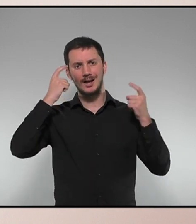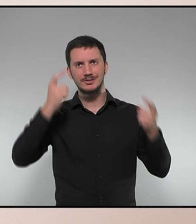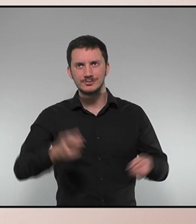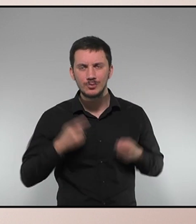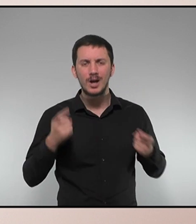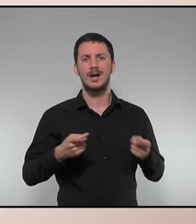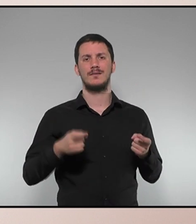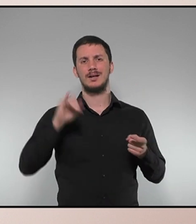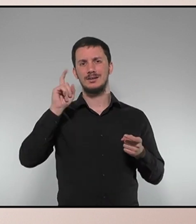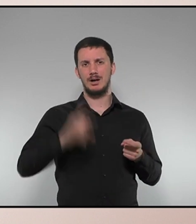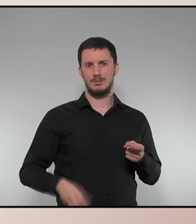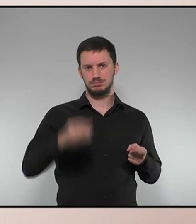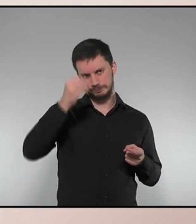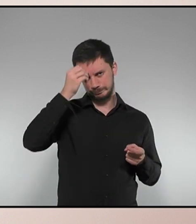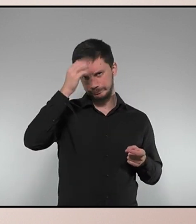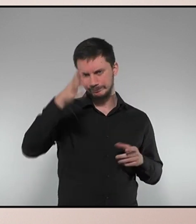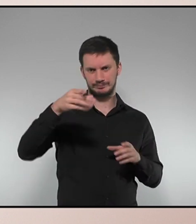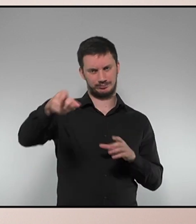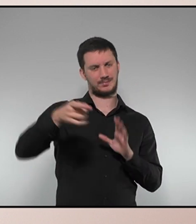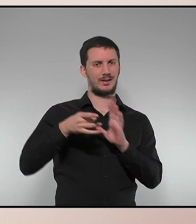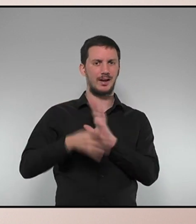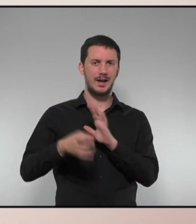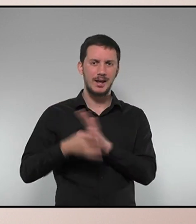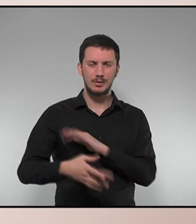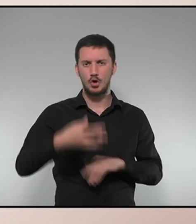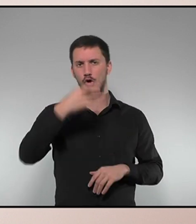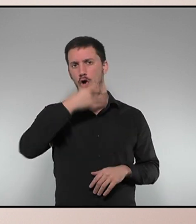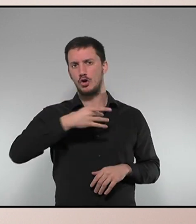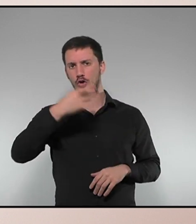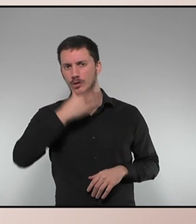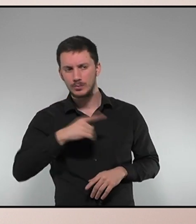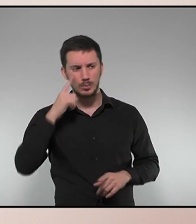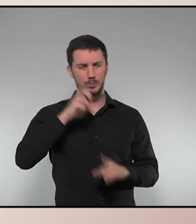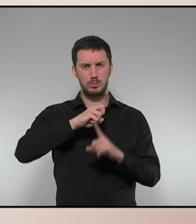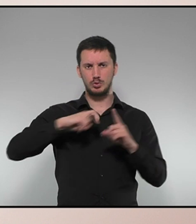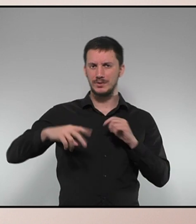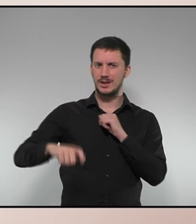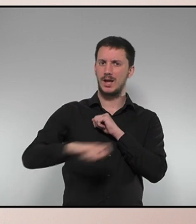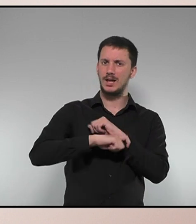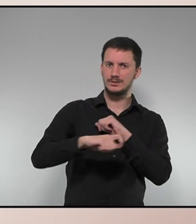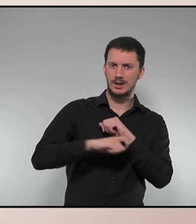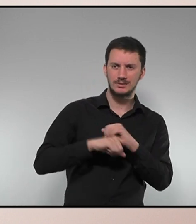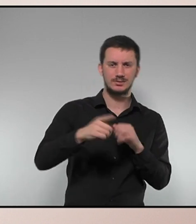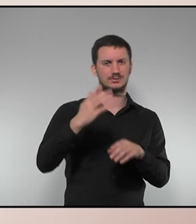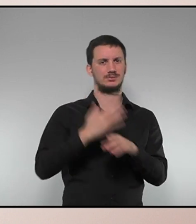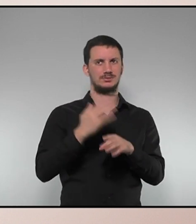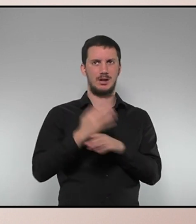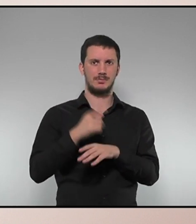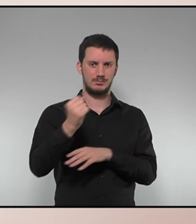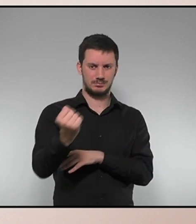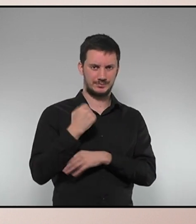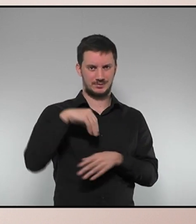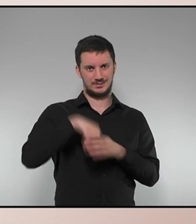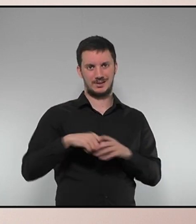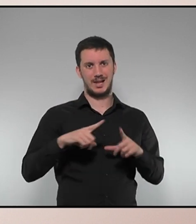d'intel·ligència, de qualitat, de coneixement, de visió estratègica que ha estat aportant el grup